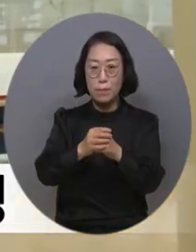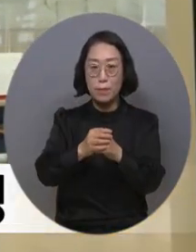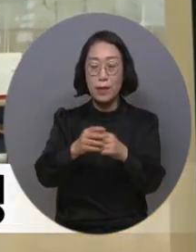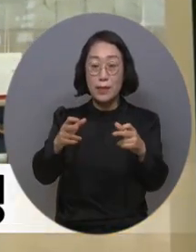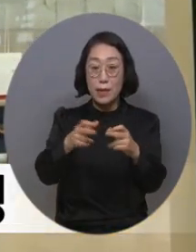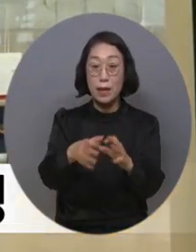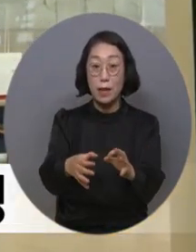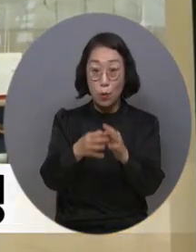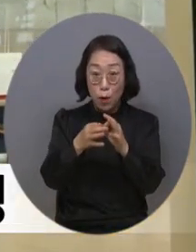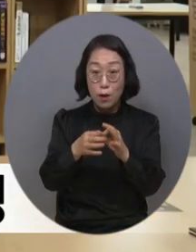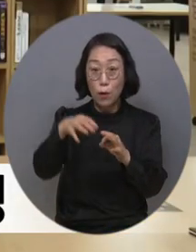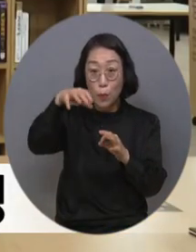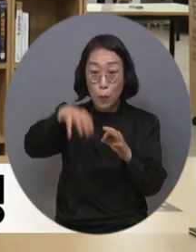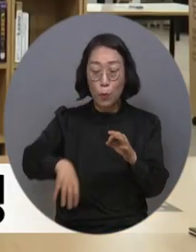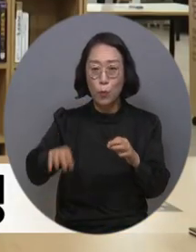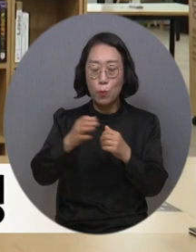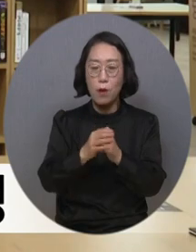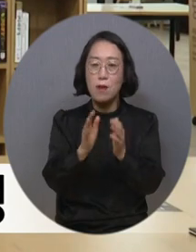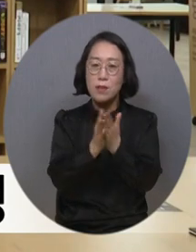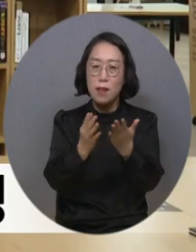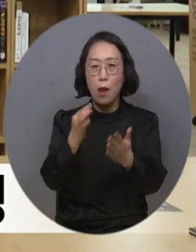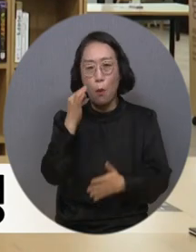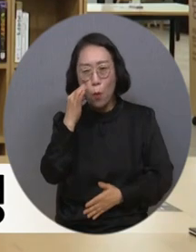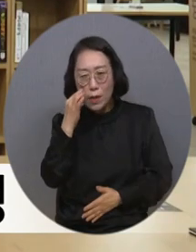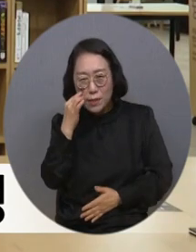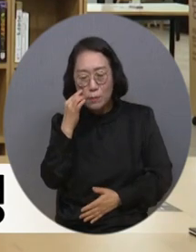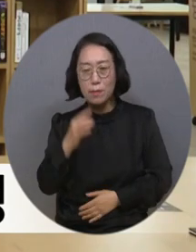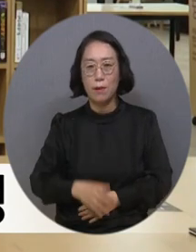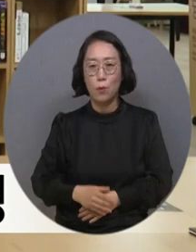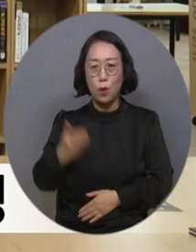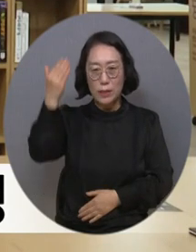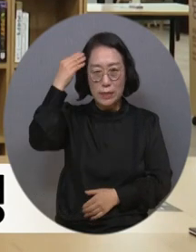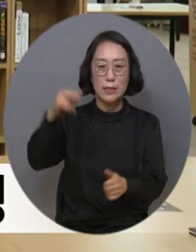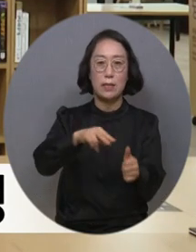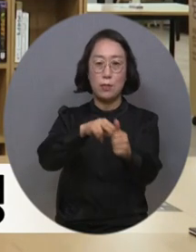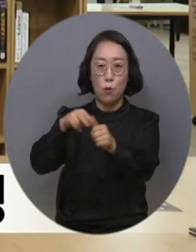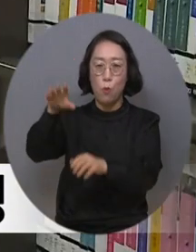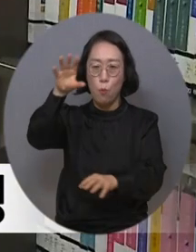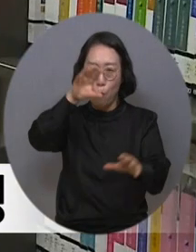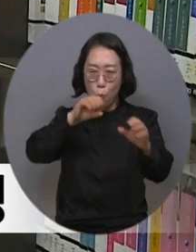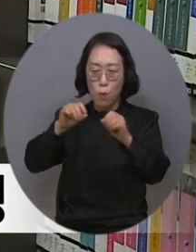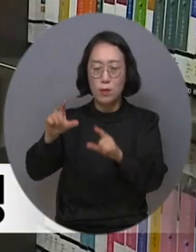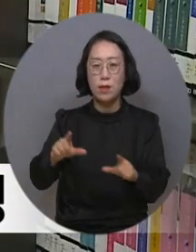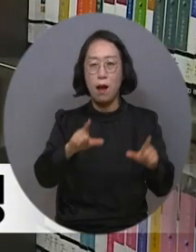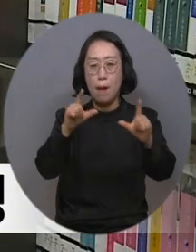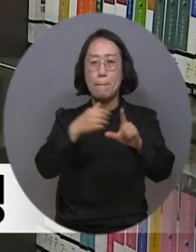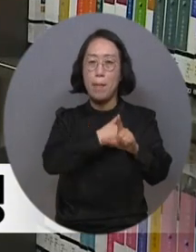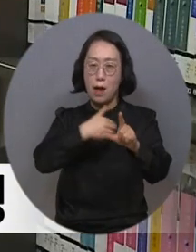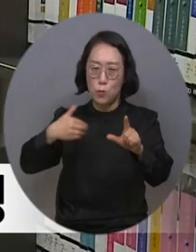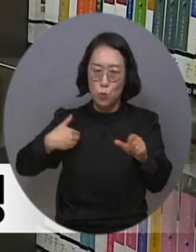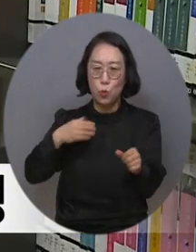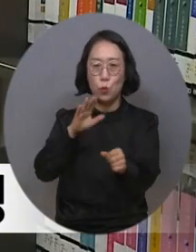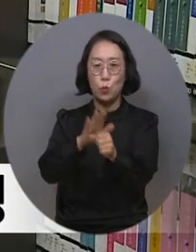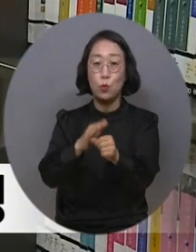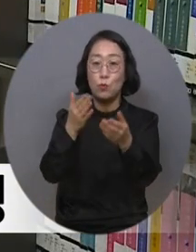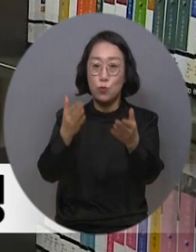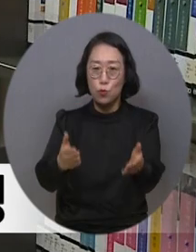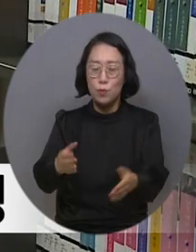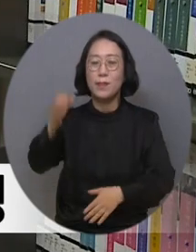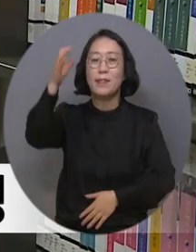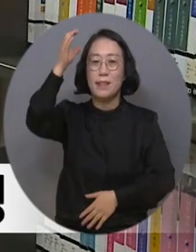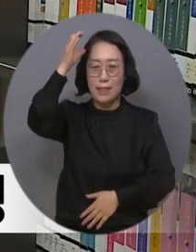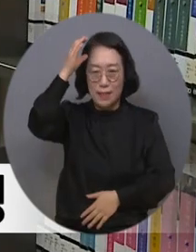청각장애인들이 책에 관심을 갖고 지식정보를 통해 삶의 질을 높일 수 있길 바란다며 기대감을